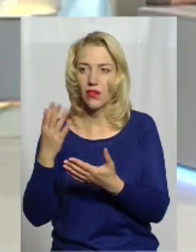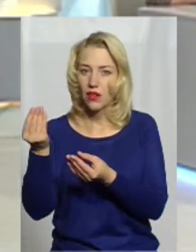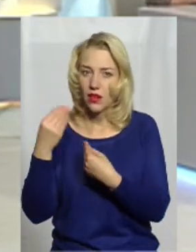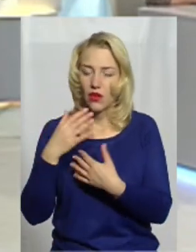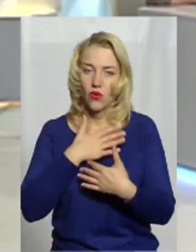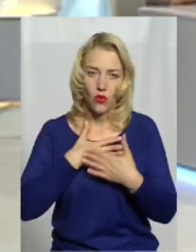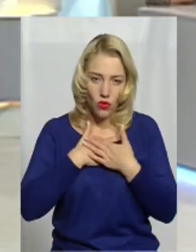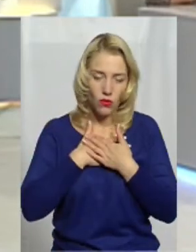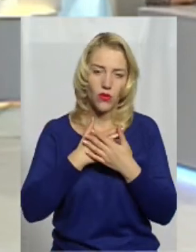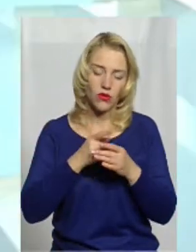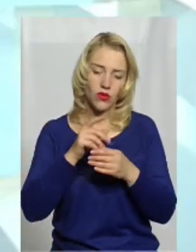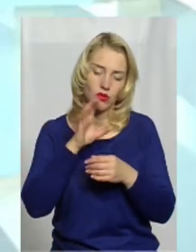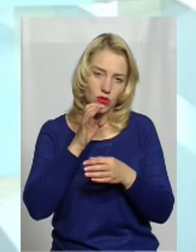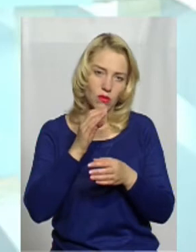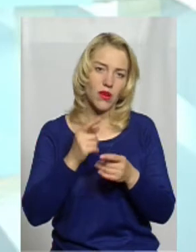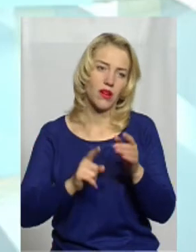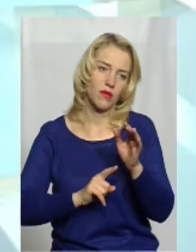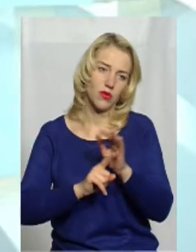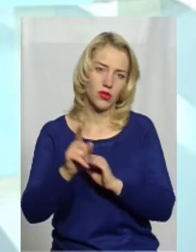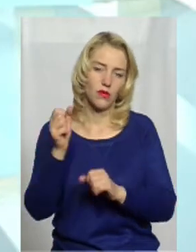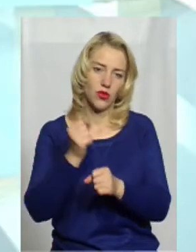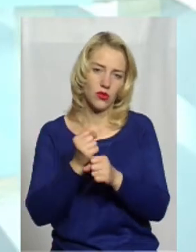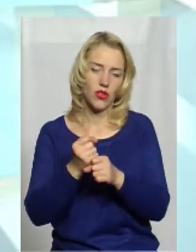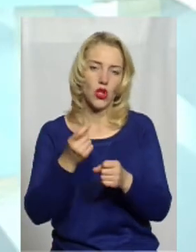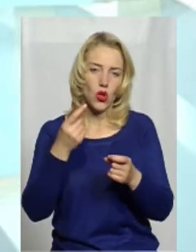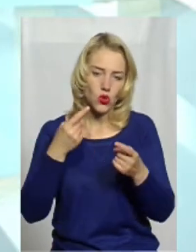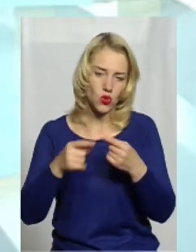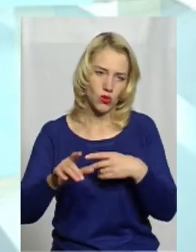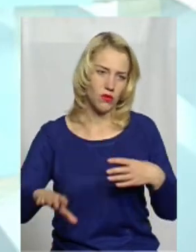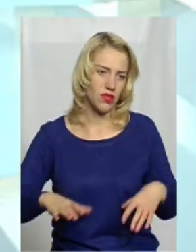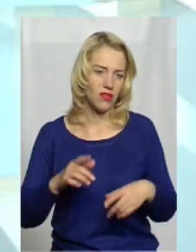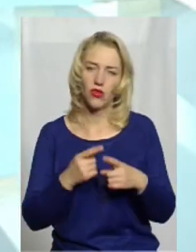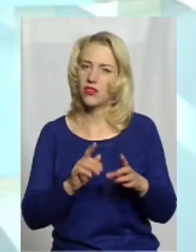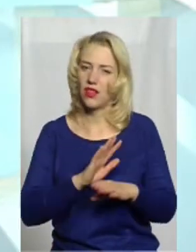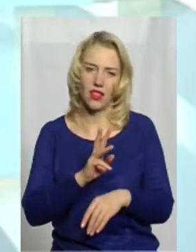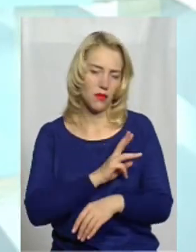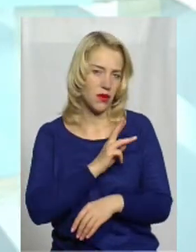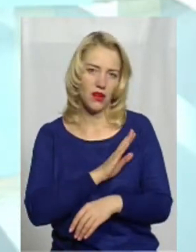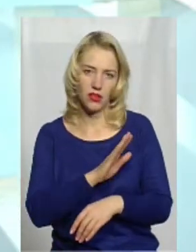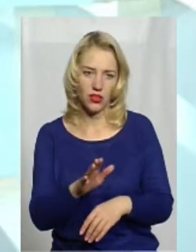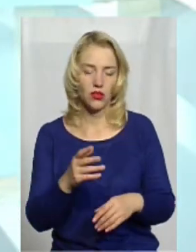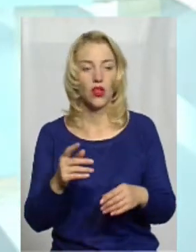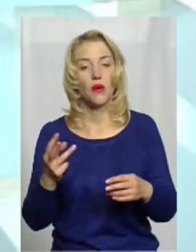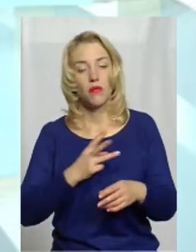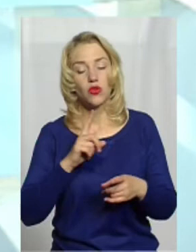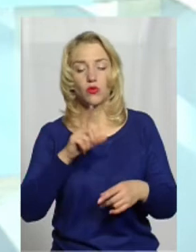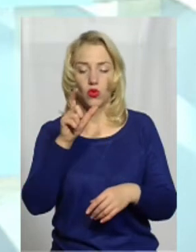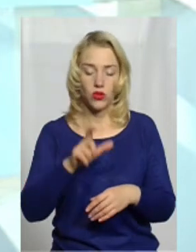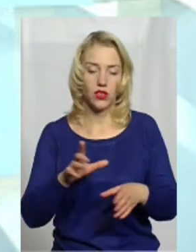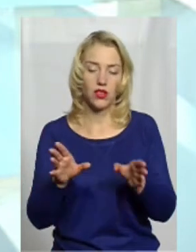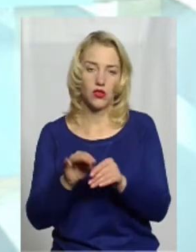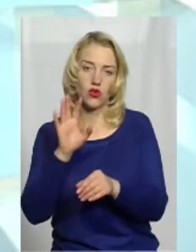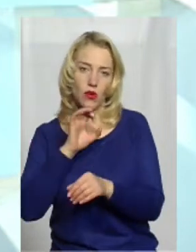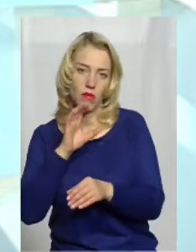собака трошки оттає і починає працювати вже з новим кінологом. Але це не бажано. Бажано все ж таки, щоб людина і собака з самого